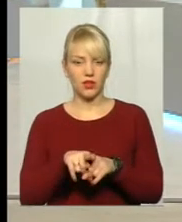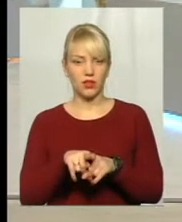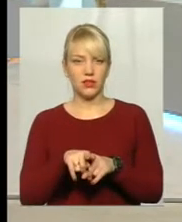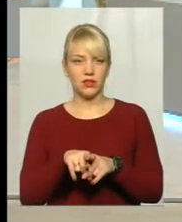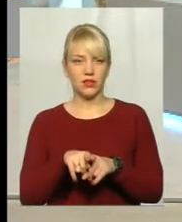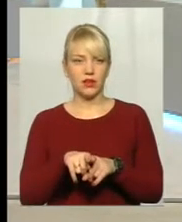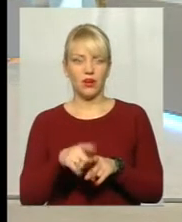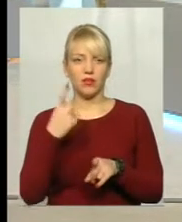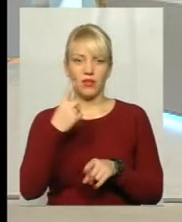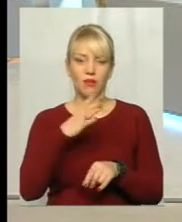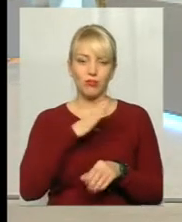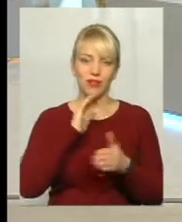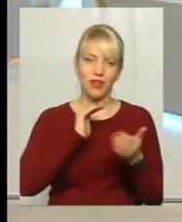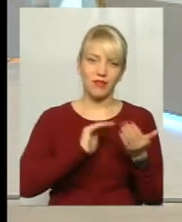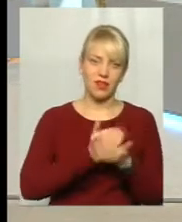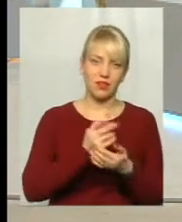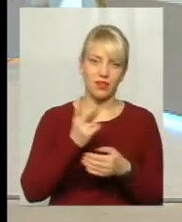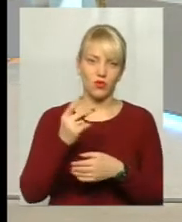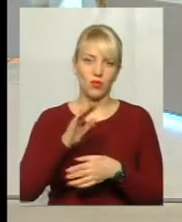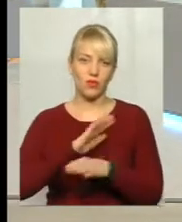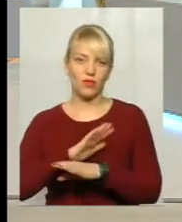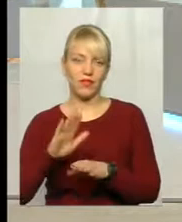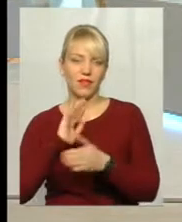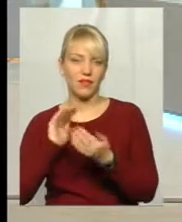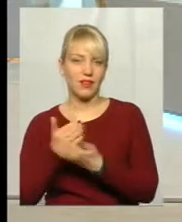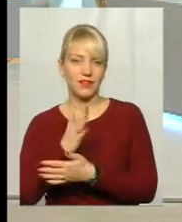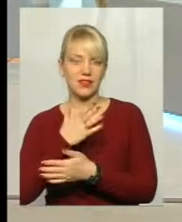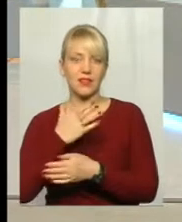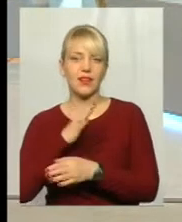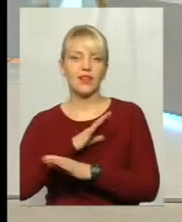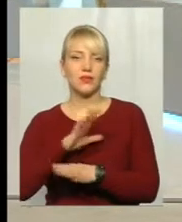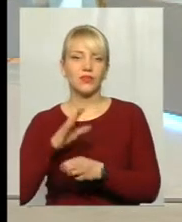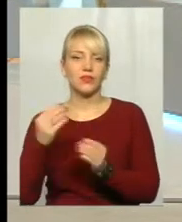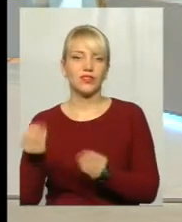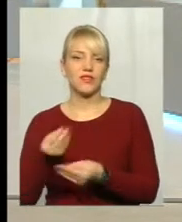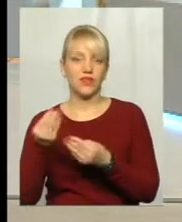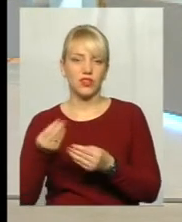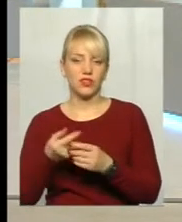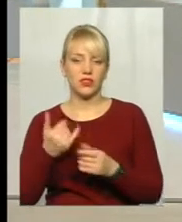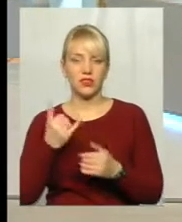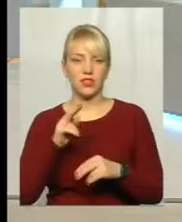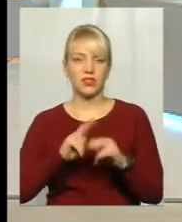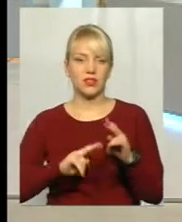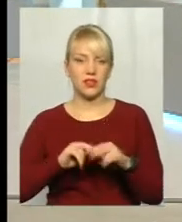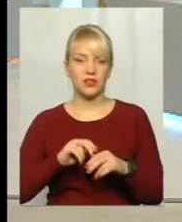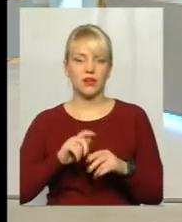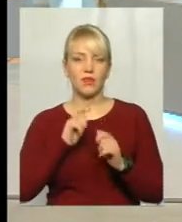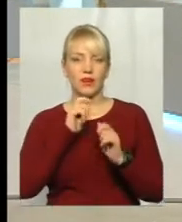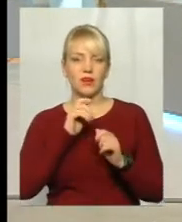а ця було недвіже, неякостне. ви знаєте, зараз де новий рік. Зараз нашим дітям, онлукам, зайдуть